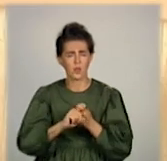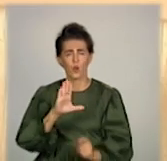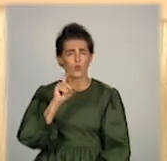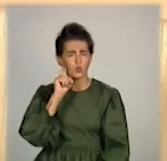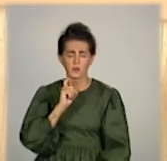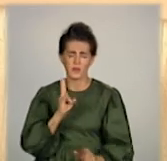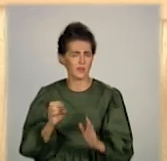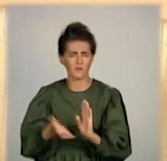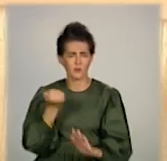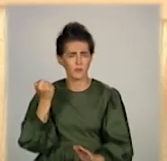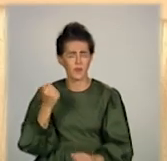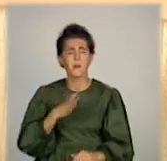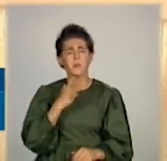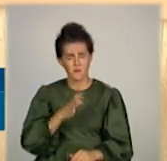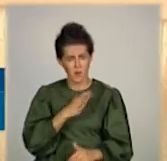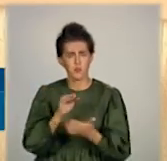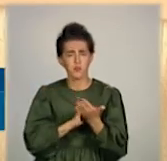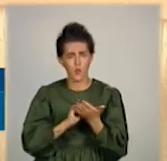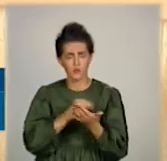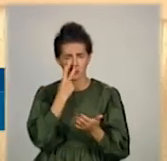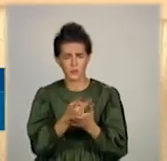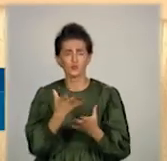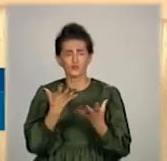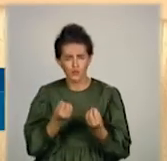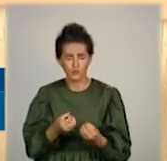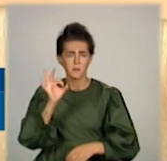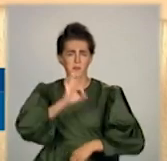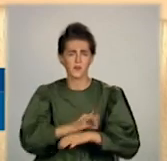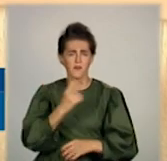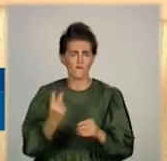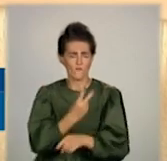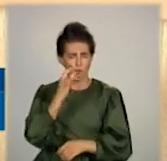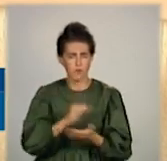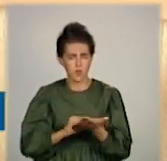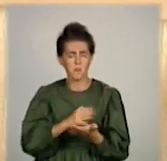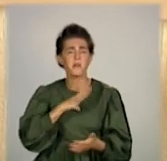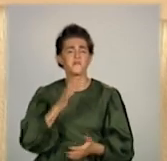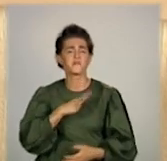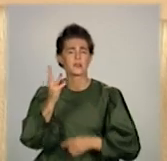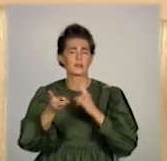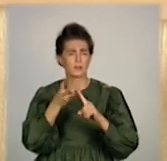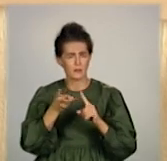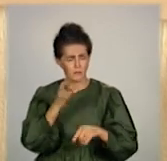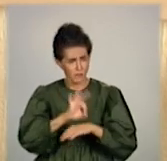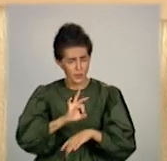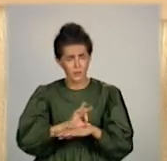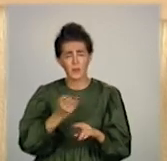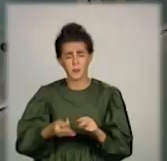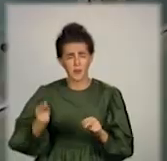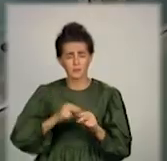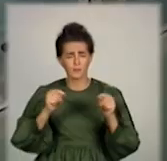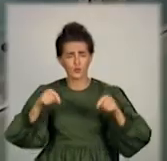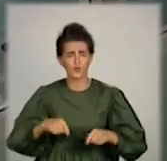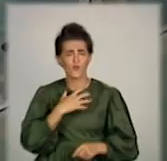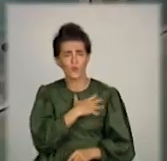Наблюдається і повторні випадки заболівання, і люди навіть третій раз боліють. Тому тут дуже